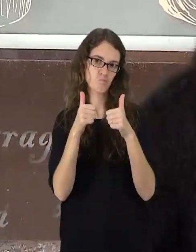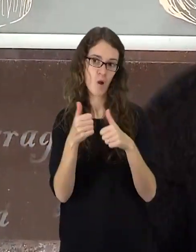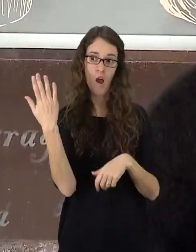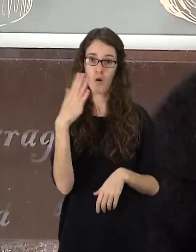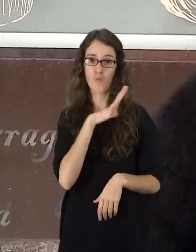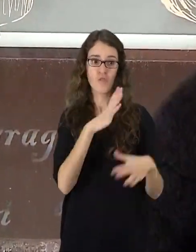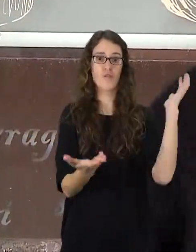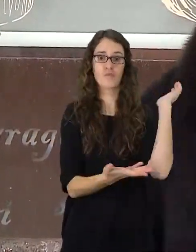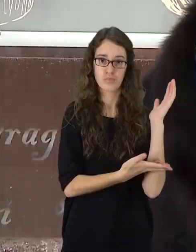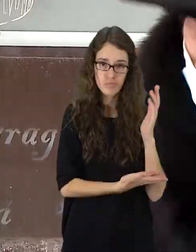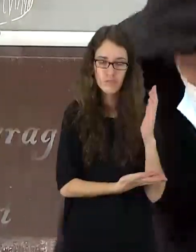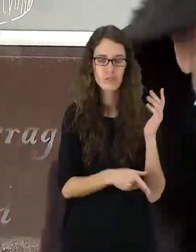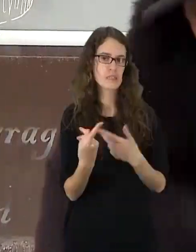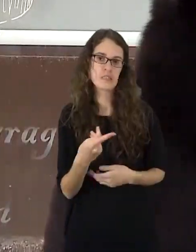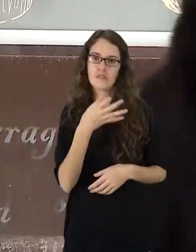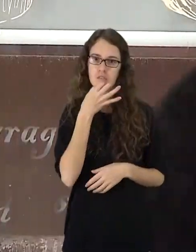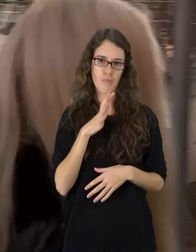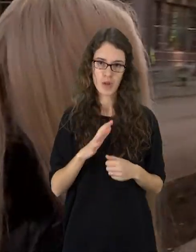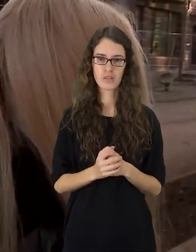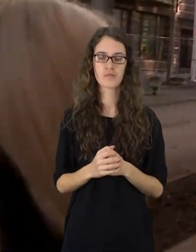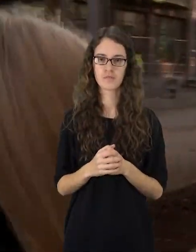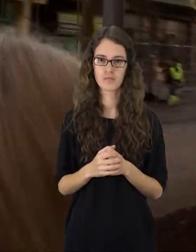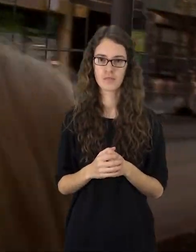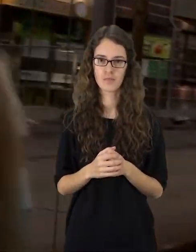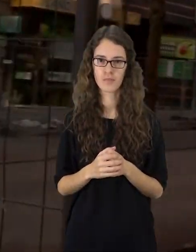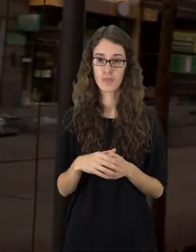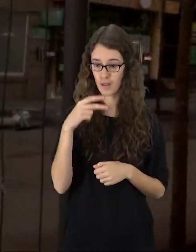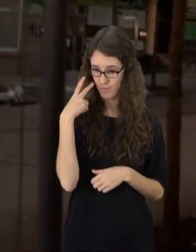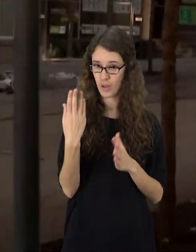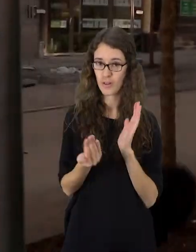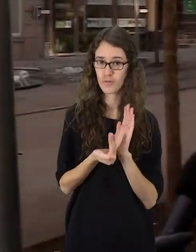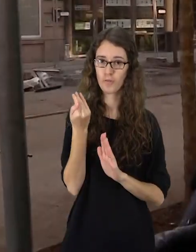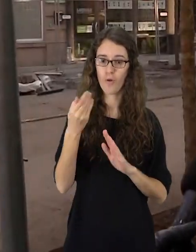aš nesapagalvoju irgi. A vasarą atėjai labai gerai. Verinat naujus medelius pasadintas gatvėje? Gerai,